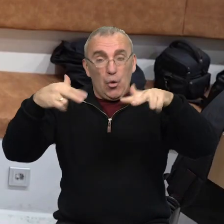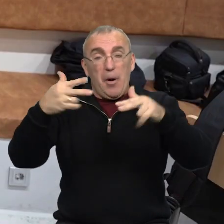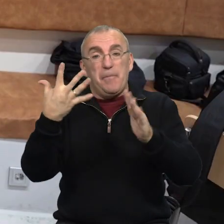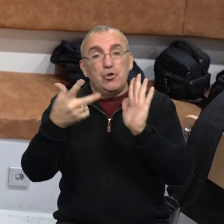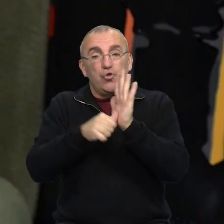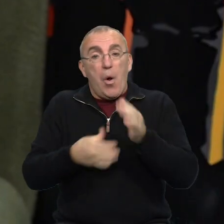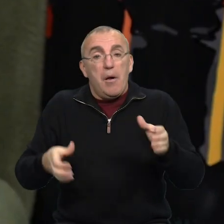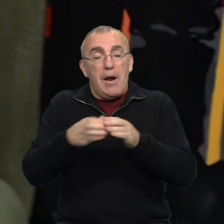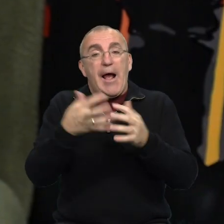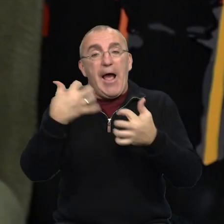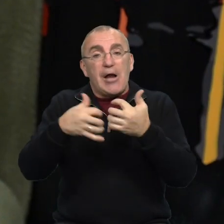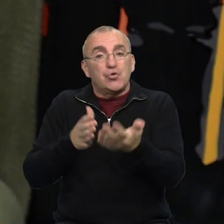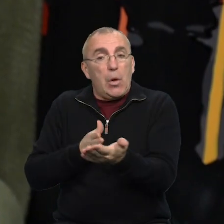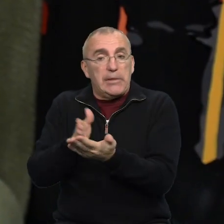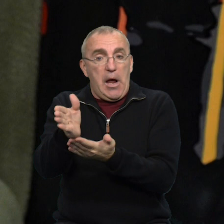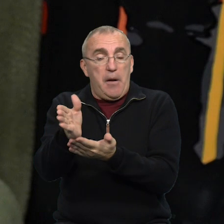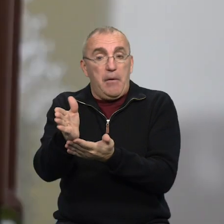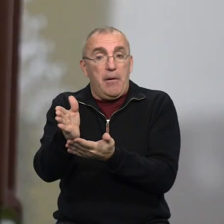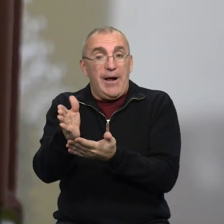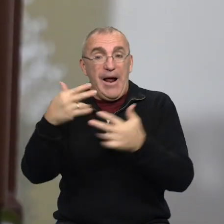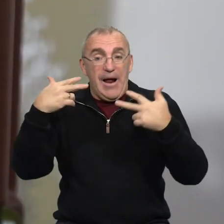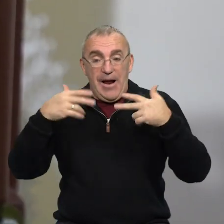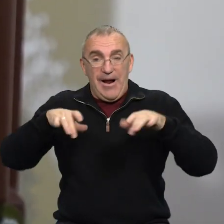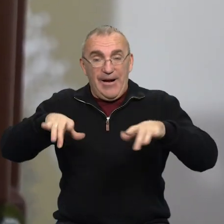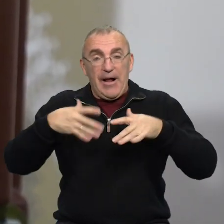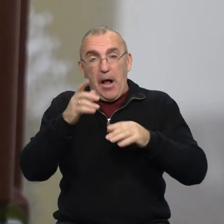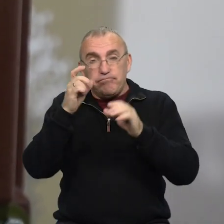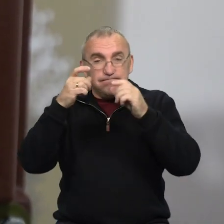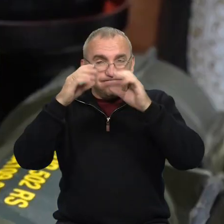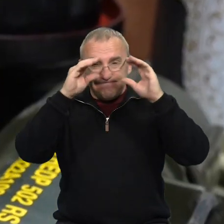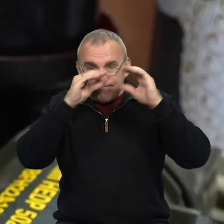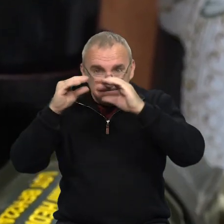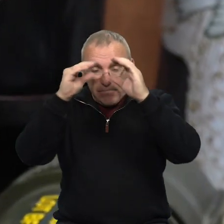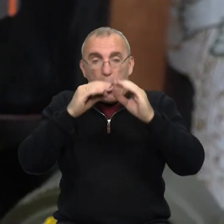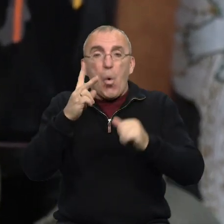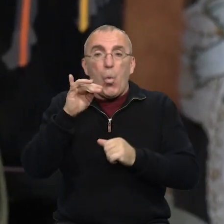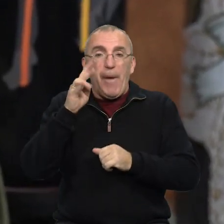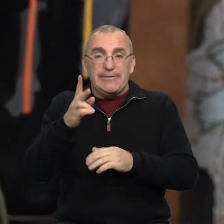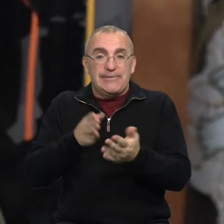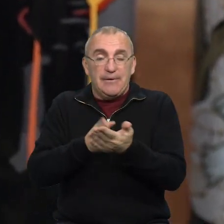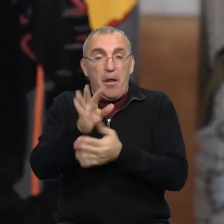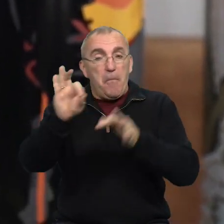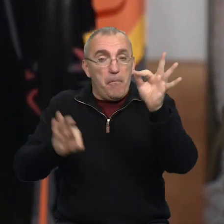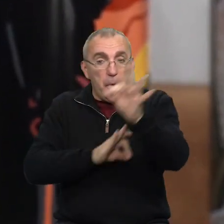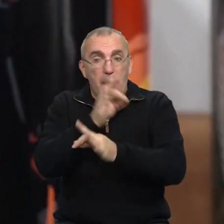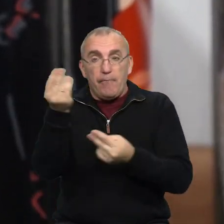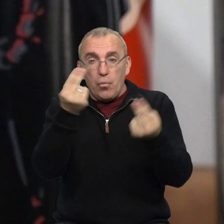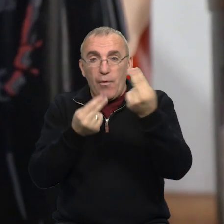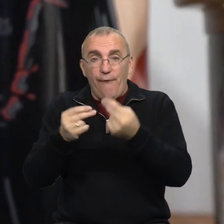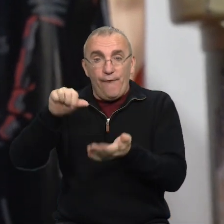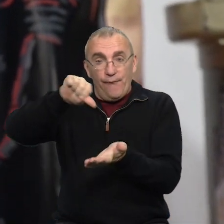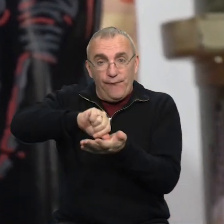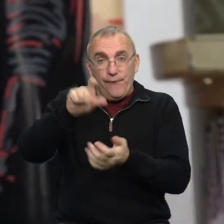для 56-ї бригади на Херсонський напрямок та на квадрокоптер з тепловізором на Куп'янський напрямок. У проєкті задіяли вісім